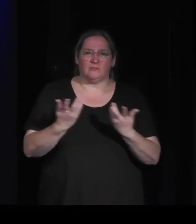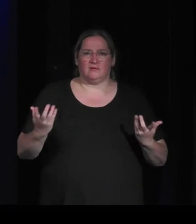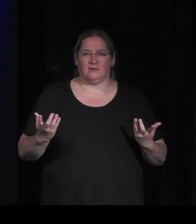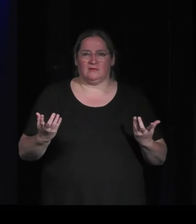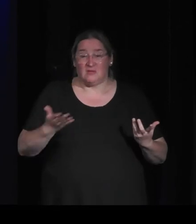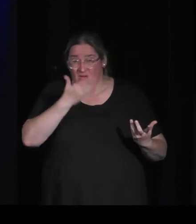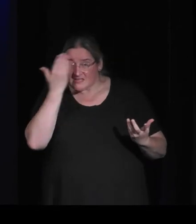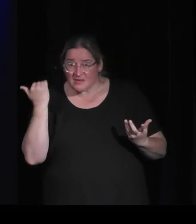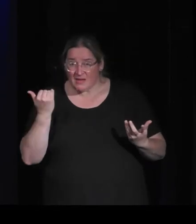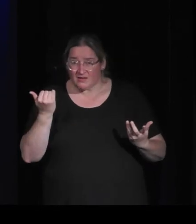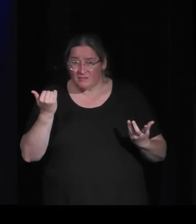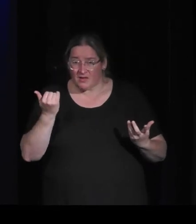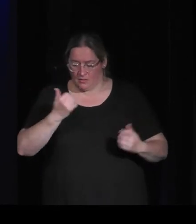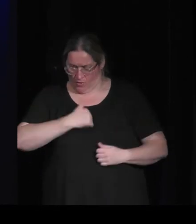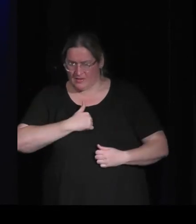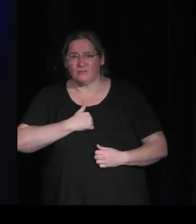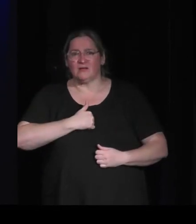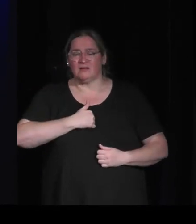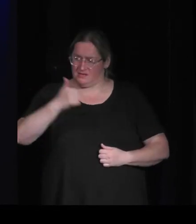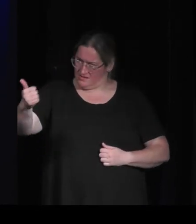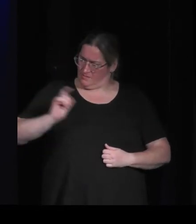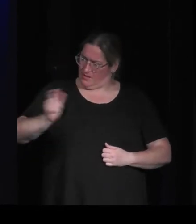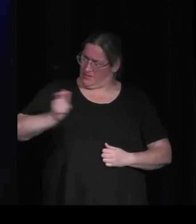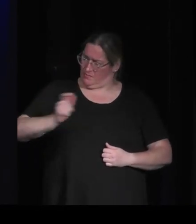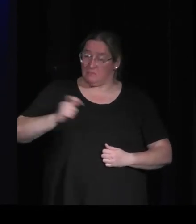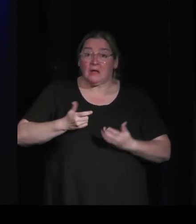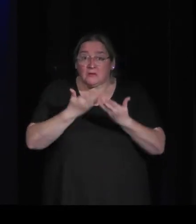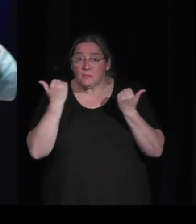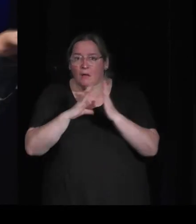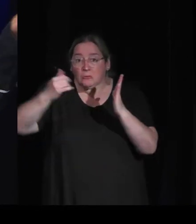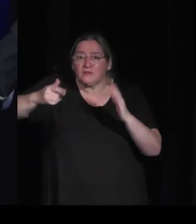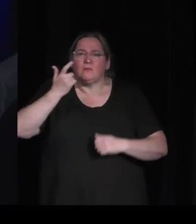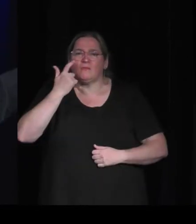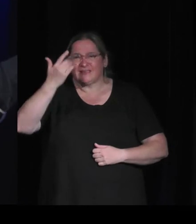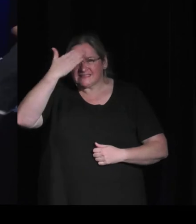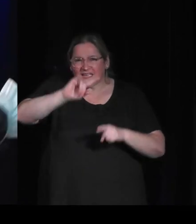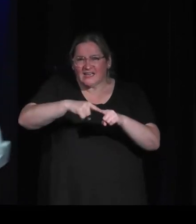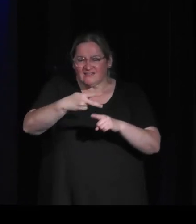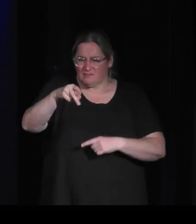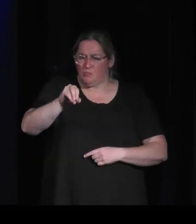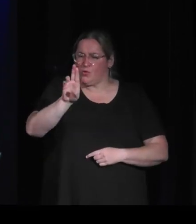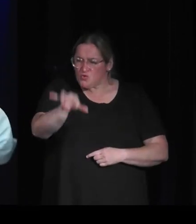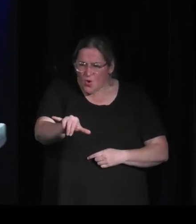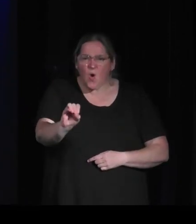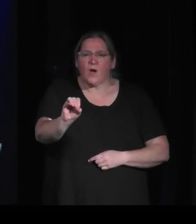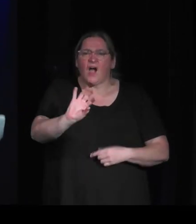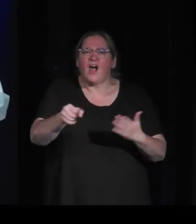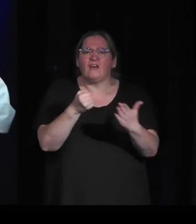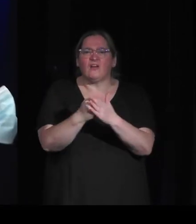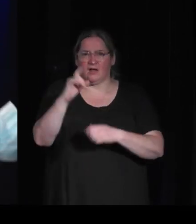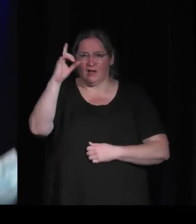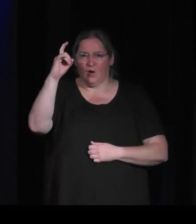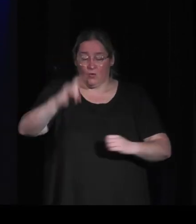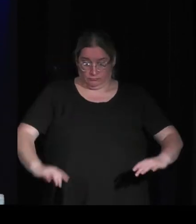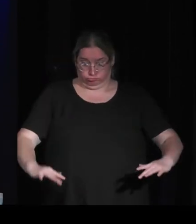je ne sais pas si vous vous rappelez dans ce film de Miyazaki donc dans Ponyo à la fin il y a de l'eau partout enfin l'eau est